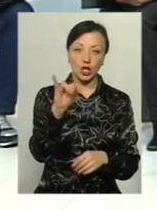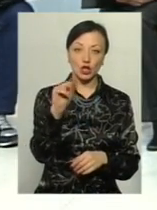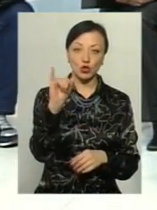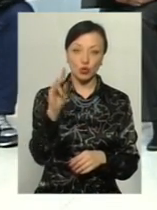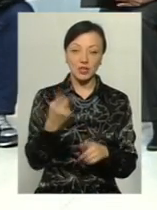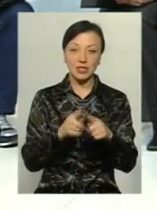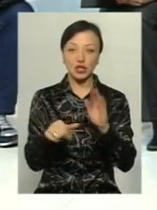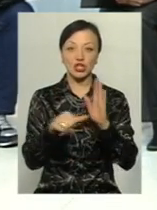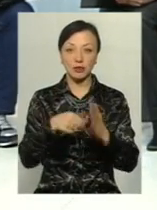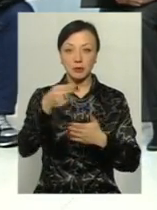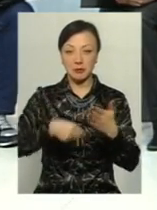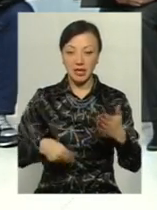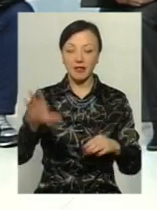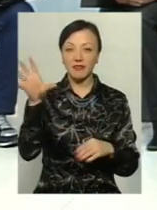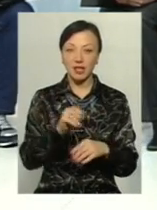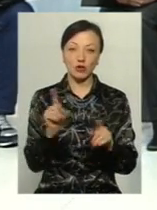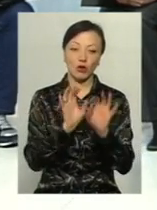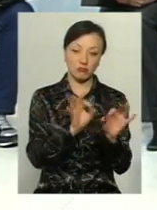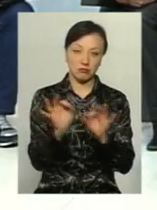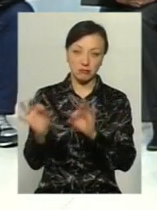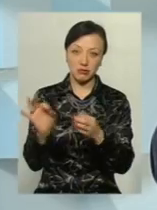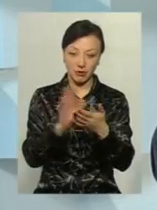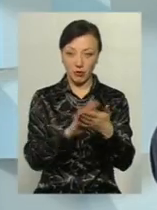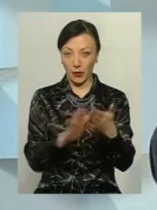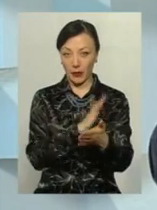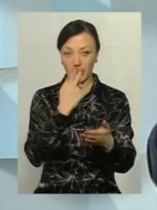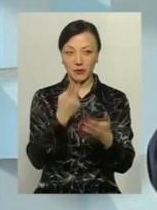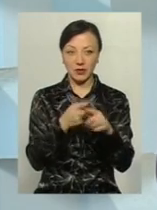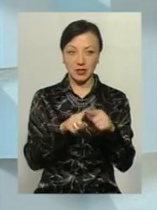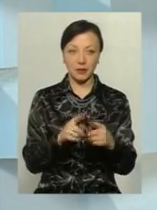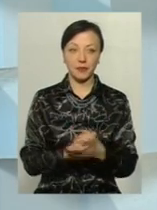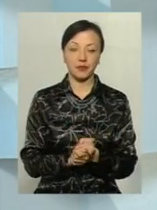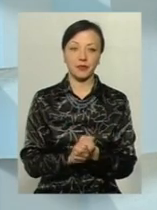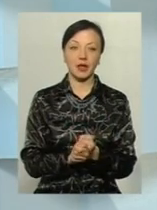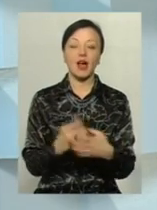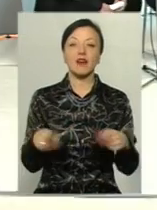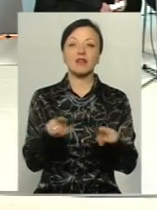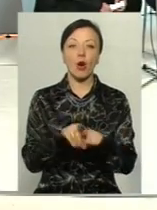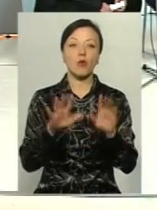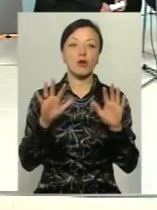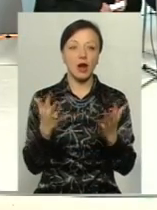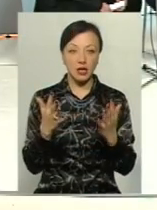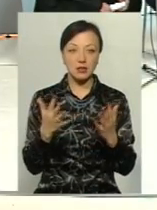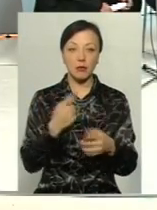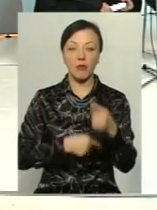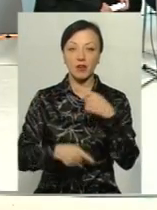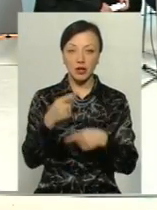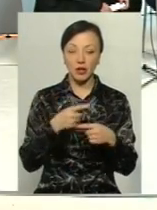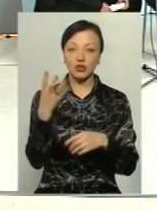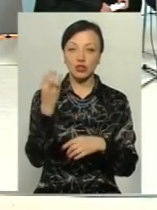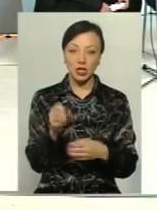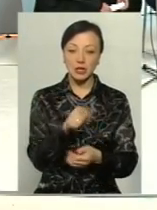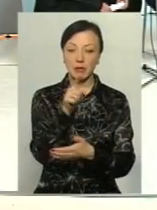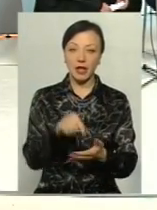ОТ-шестеру підписали все, що там чіки-піки. Чіки-піки, от я тримаю в руках. Скажіть, будь ласка, в такому разі, повертаюся ще до